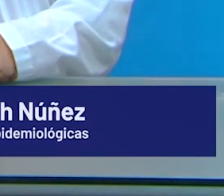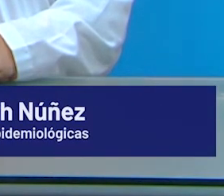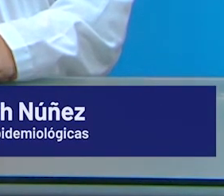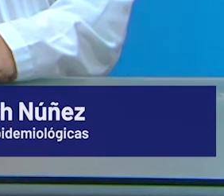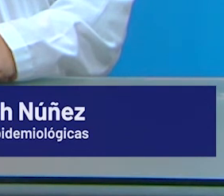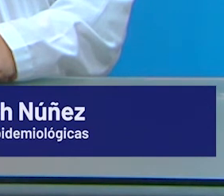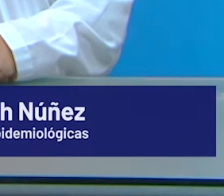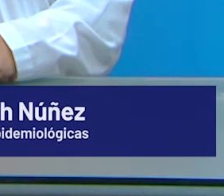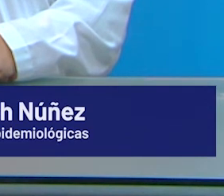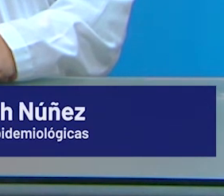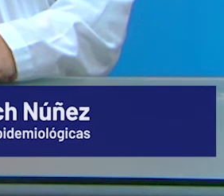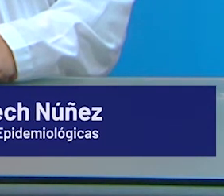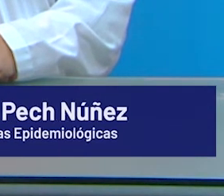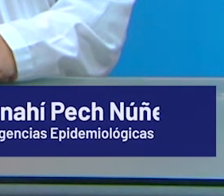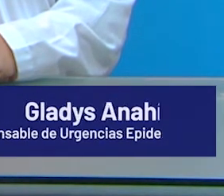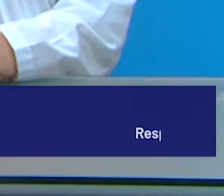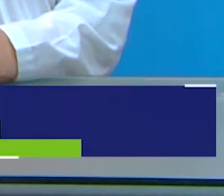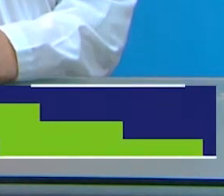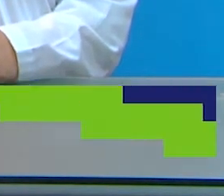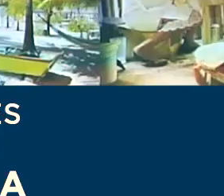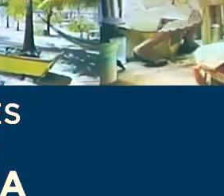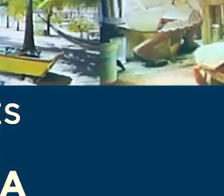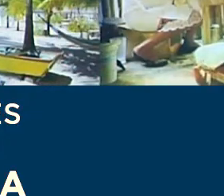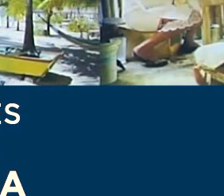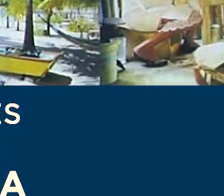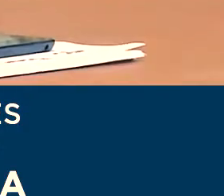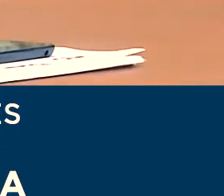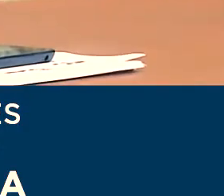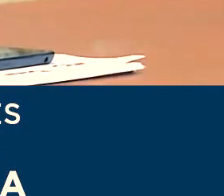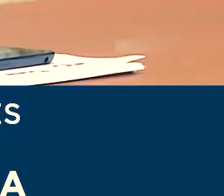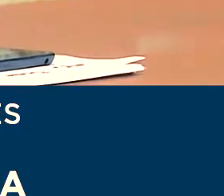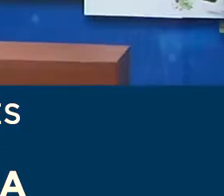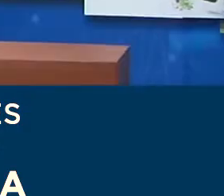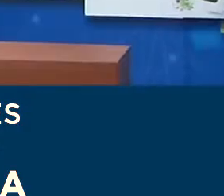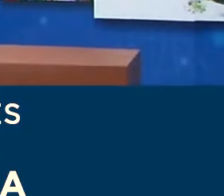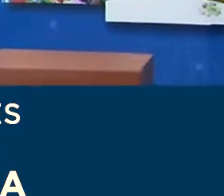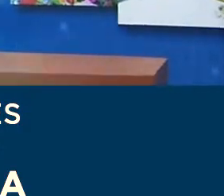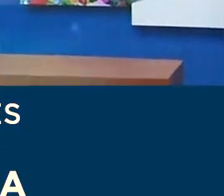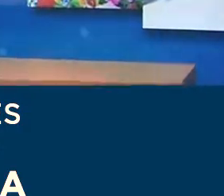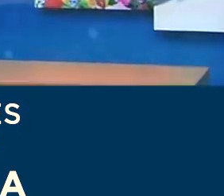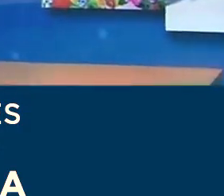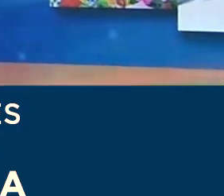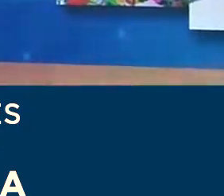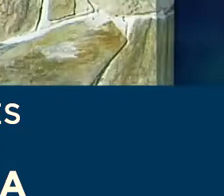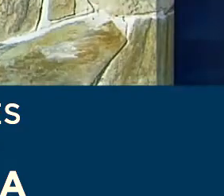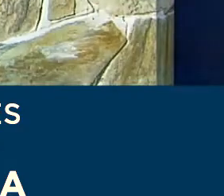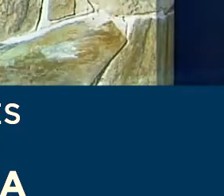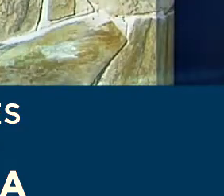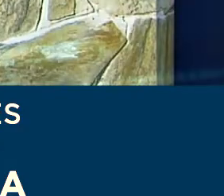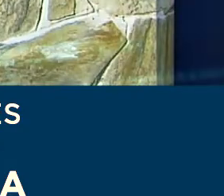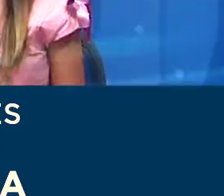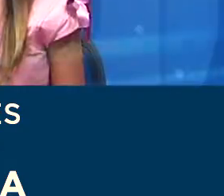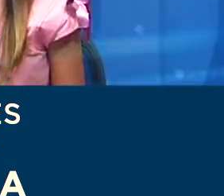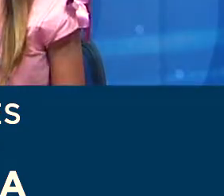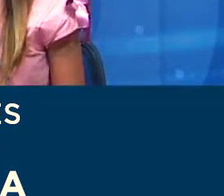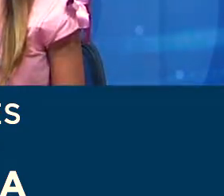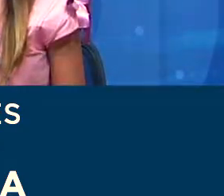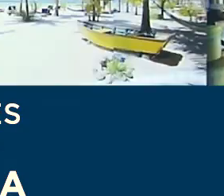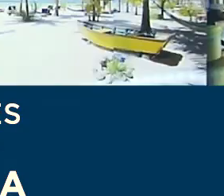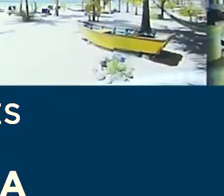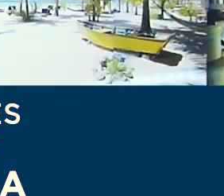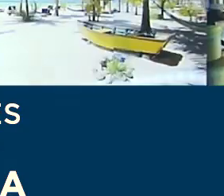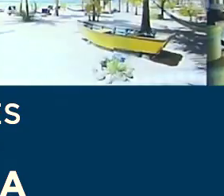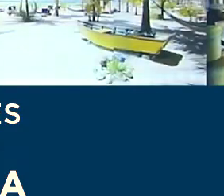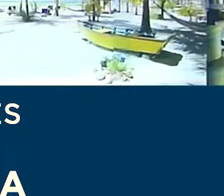yangeltume, kuncicle, pexila, tile, chikul, iljela. Tele Yucatán te informa, de lunes a viernes, 3 de la tarde, con Lib de